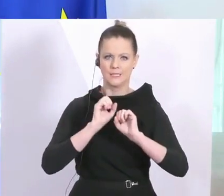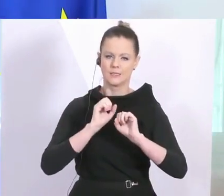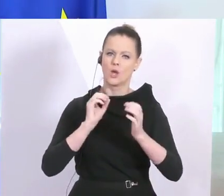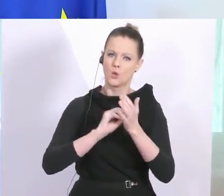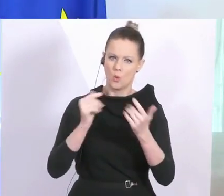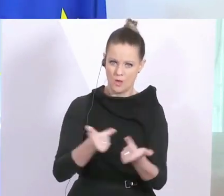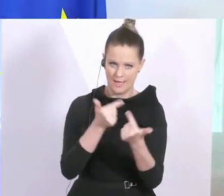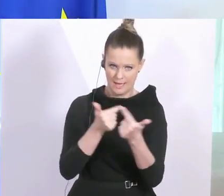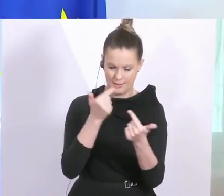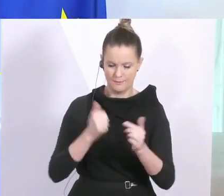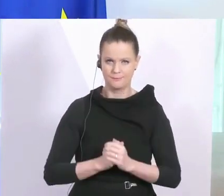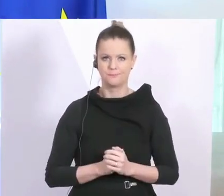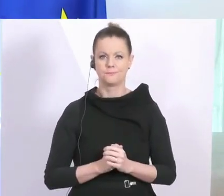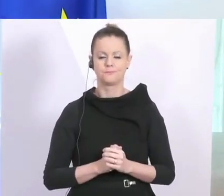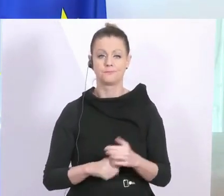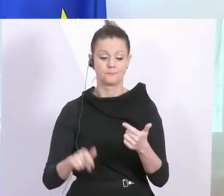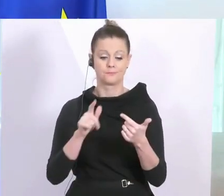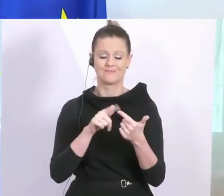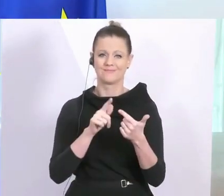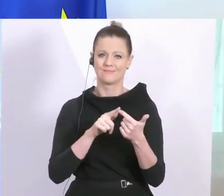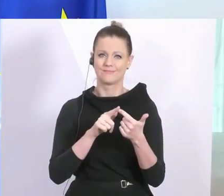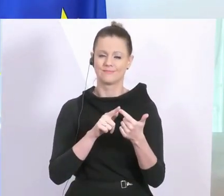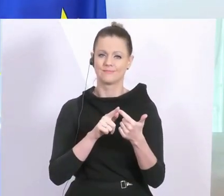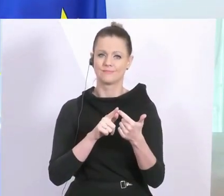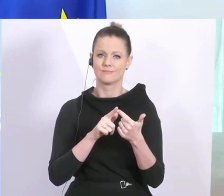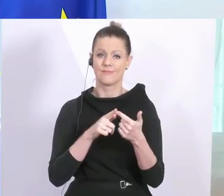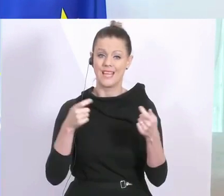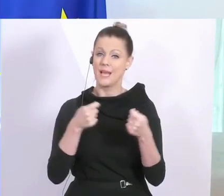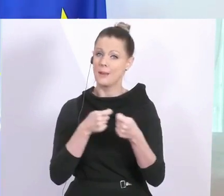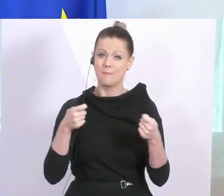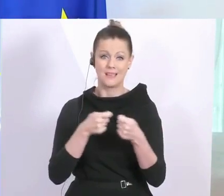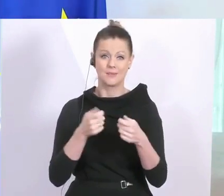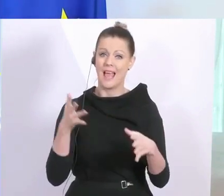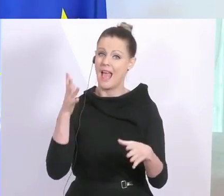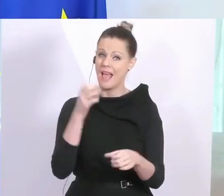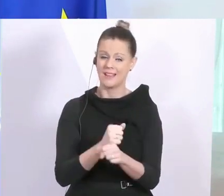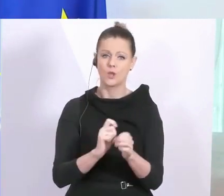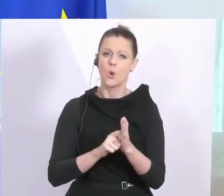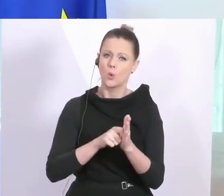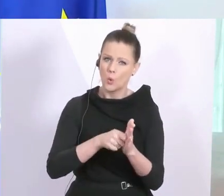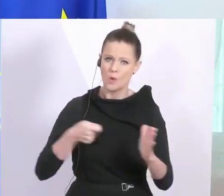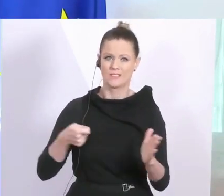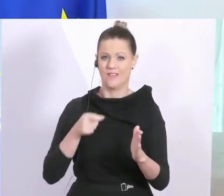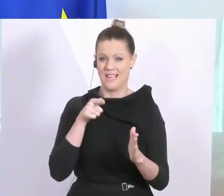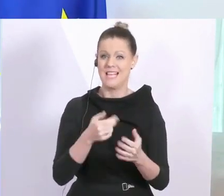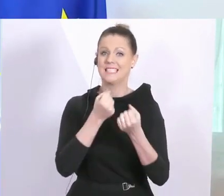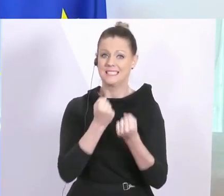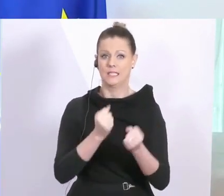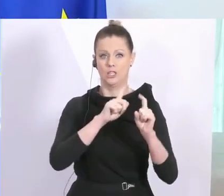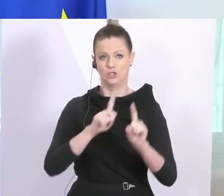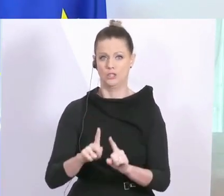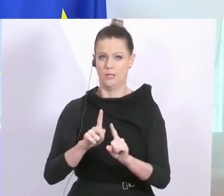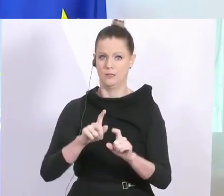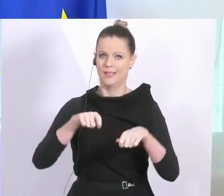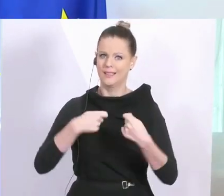Zum Zweiten die konsequente Einhaltung der Maßnahmen, die gesetzt wurden, sicherstellen. Hier gibt es da und